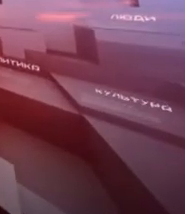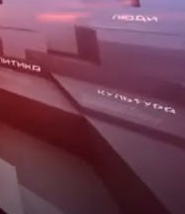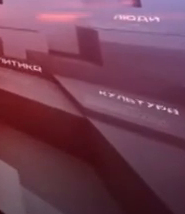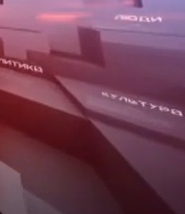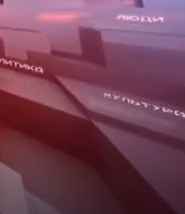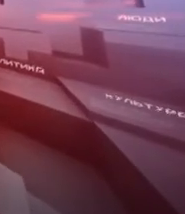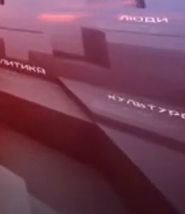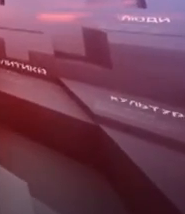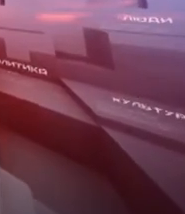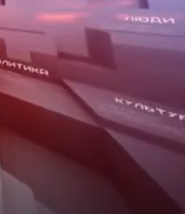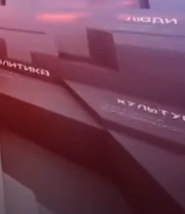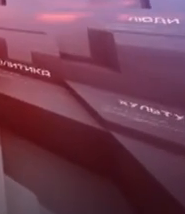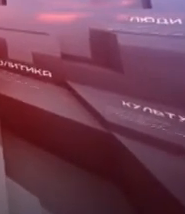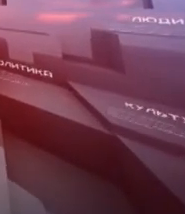.Кулакова